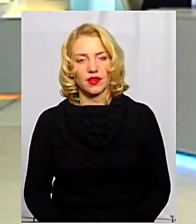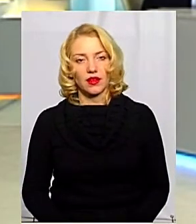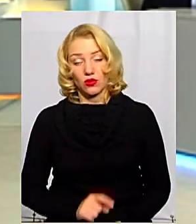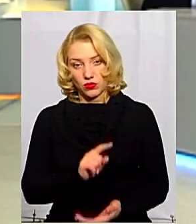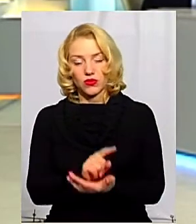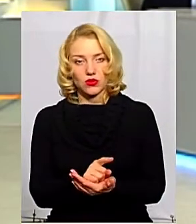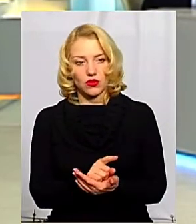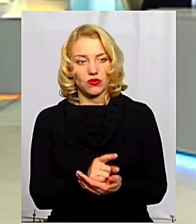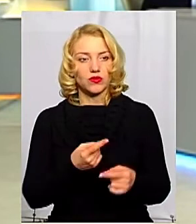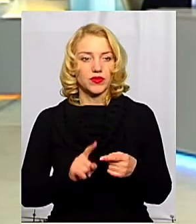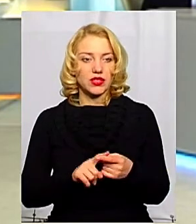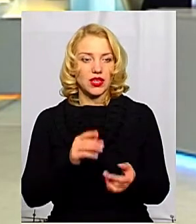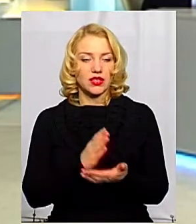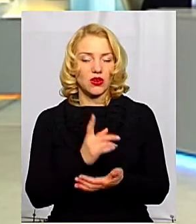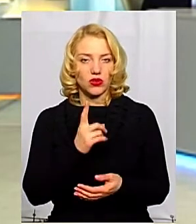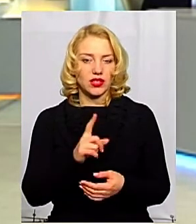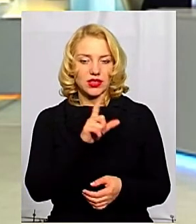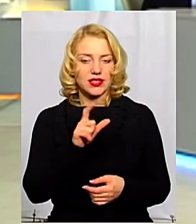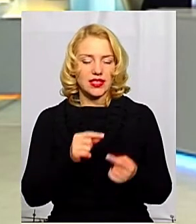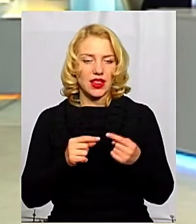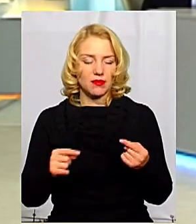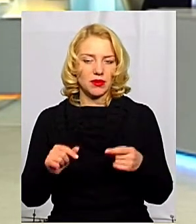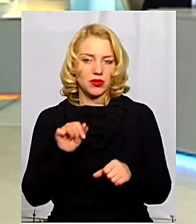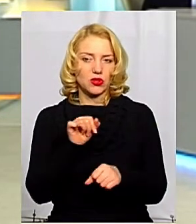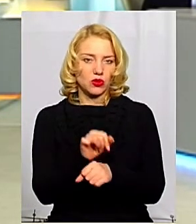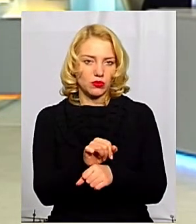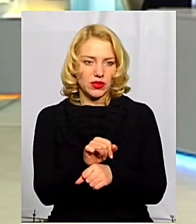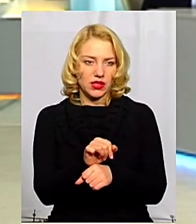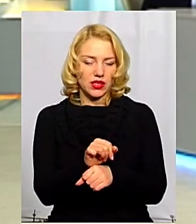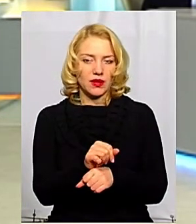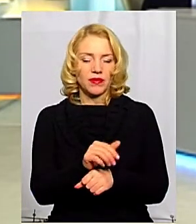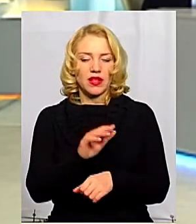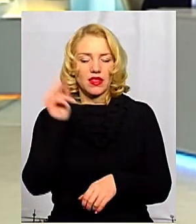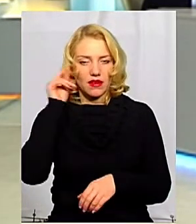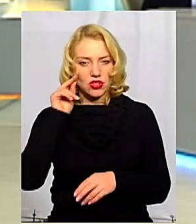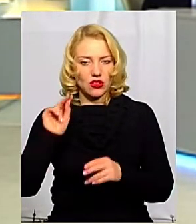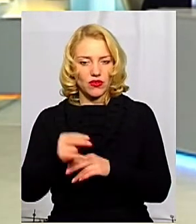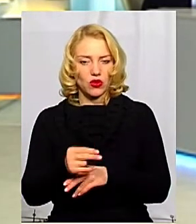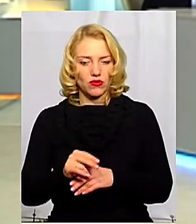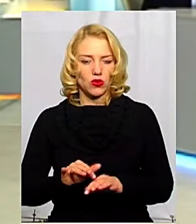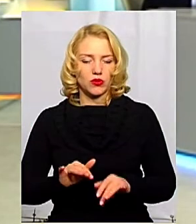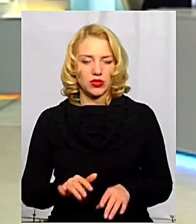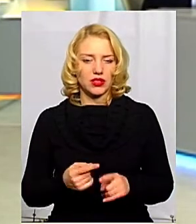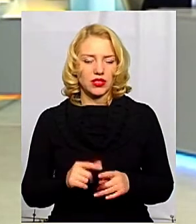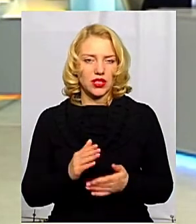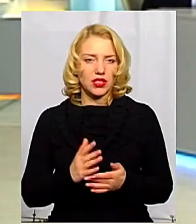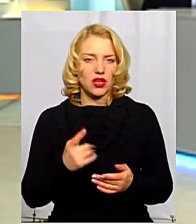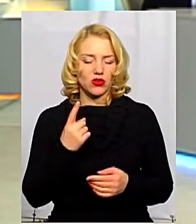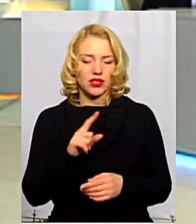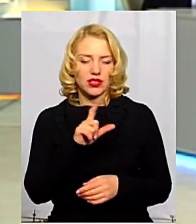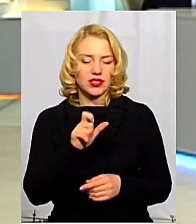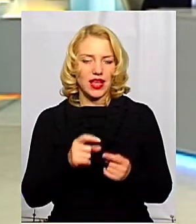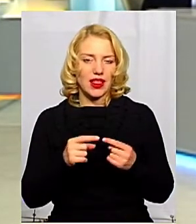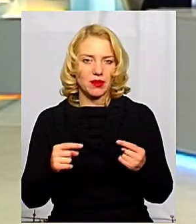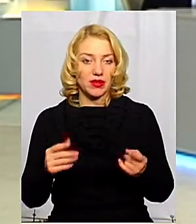Обов'язково. Це є одним із елементів, призупинення навчального виховного процесу – це є одним із елементів обмежувальних заходів.